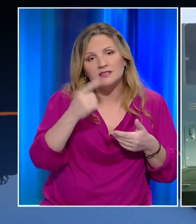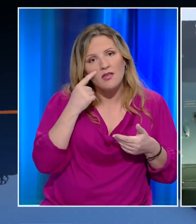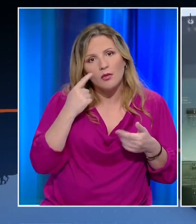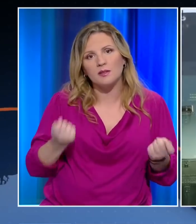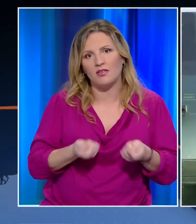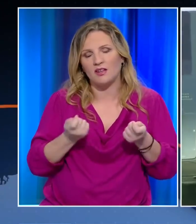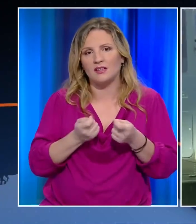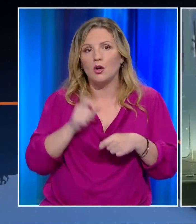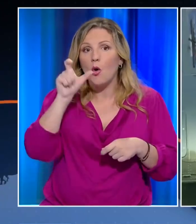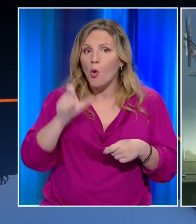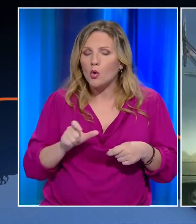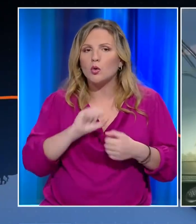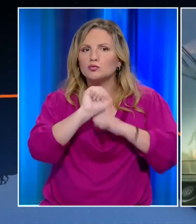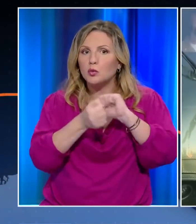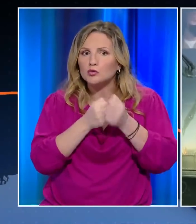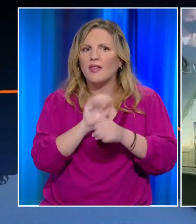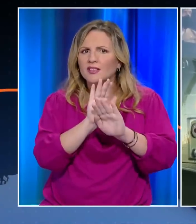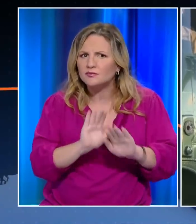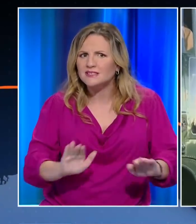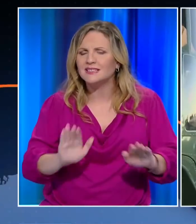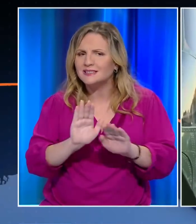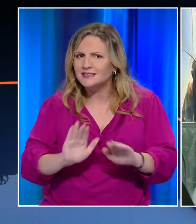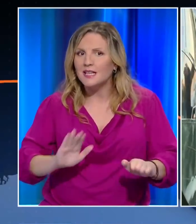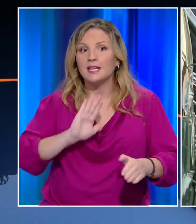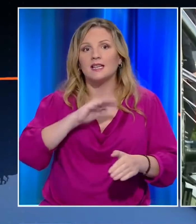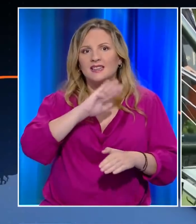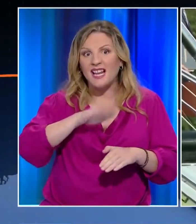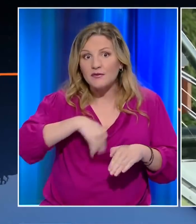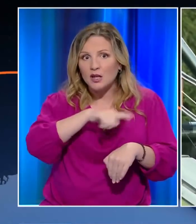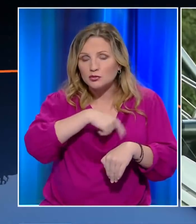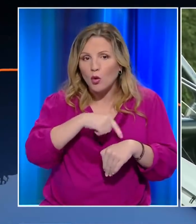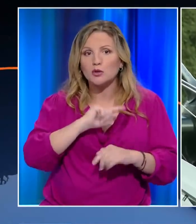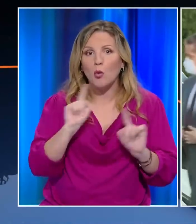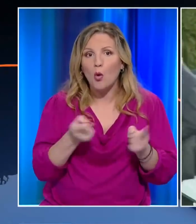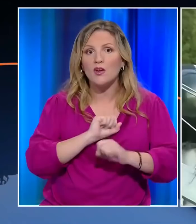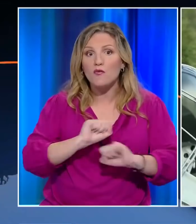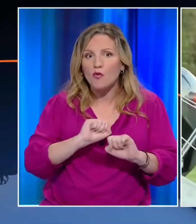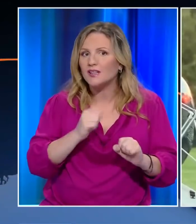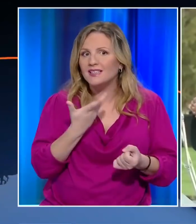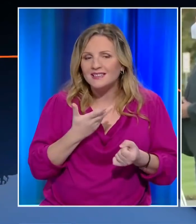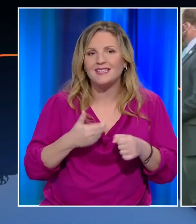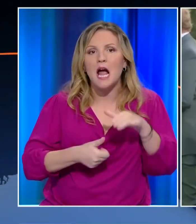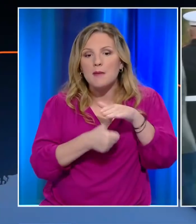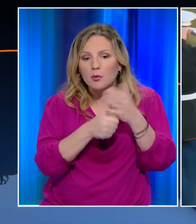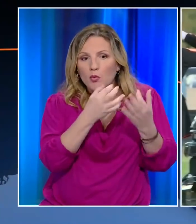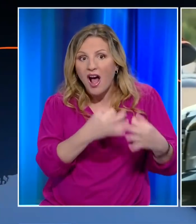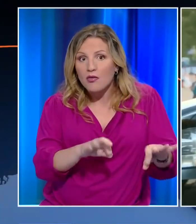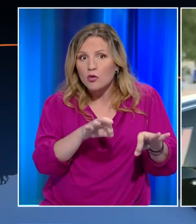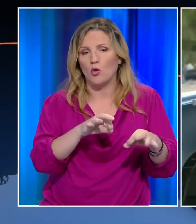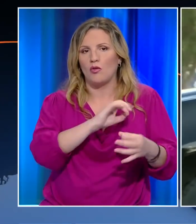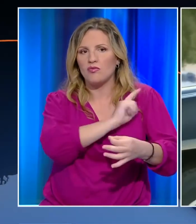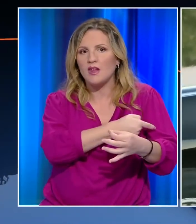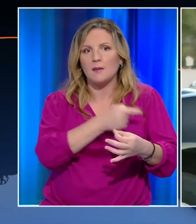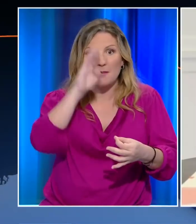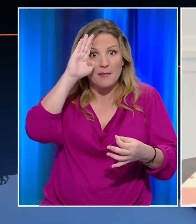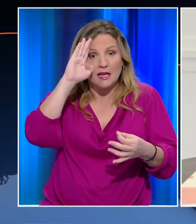Προσπάθησε βέβαια να κατησυχάσει το φόβο που επικρατεί τα τελευταία 24 ώρα για ενδεχόμενο κενό εξουσίας στη μεγαλύτερη δύναμη